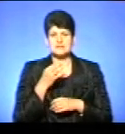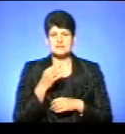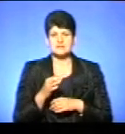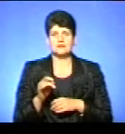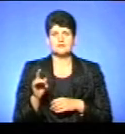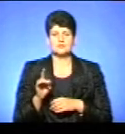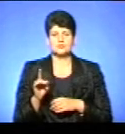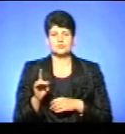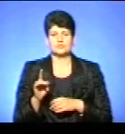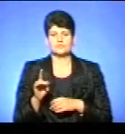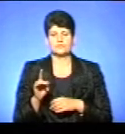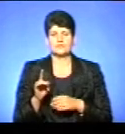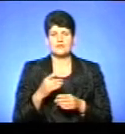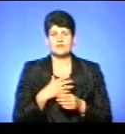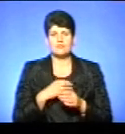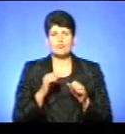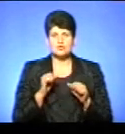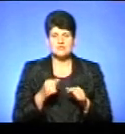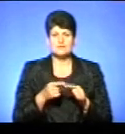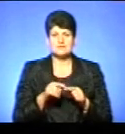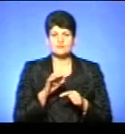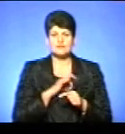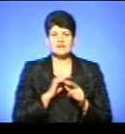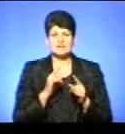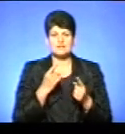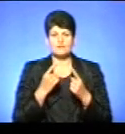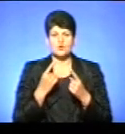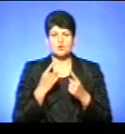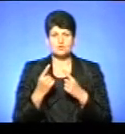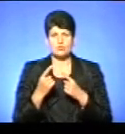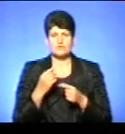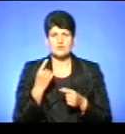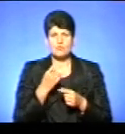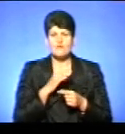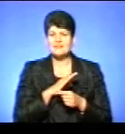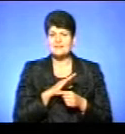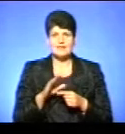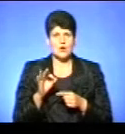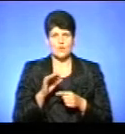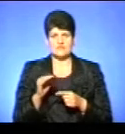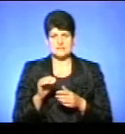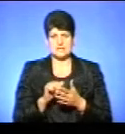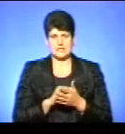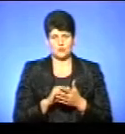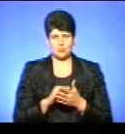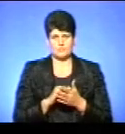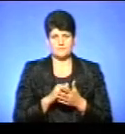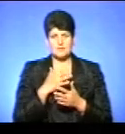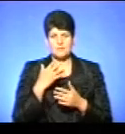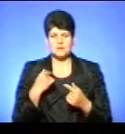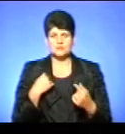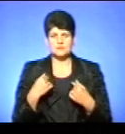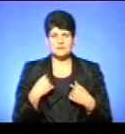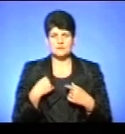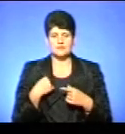можливе таке вживання лише у розмовній мові та в неофіційних документах. Також, багатостраждальна